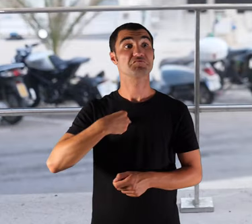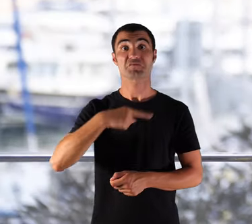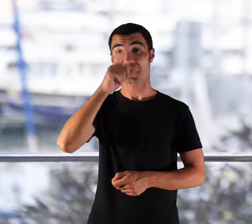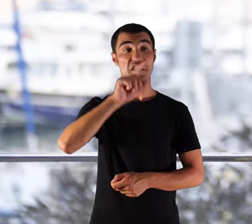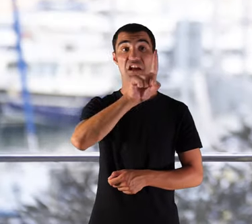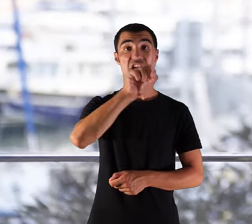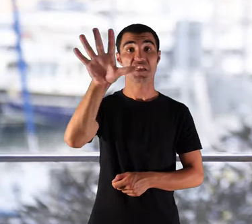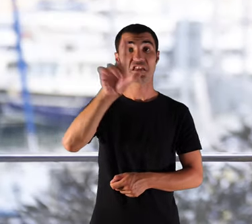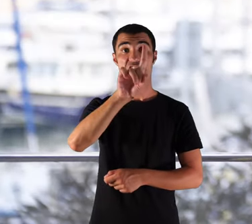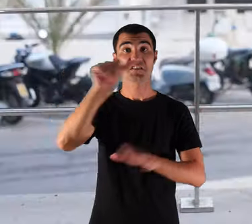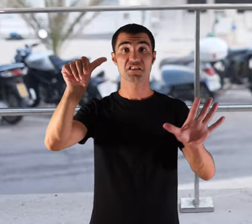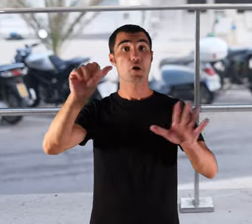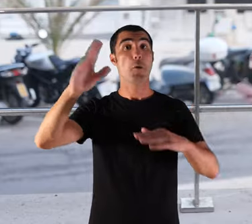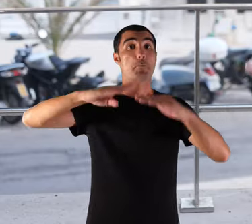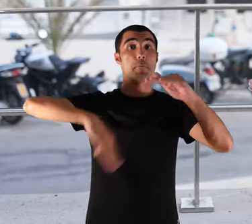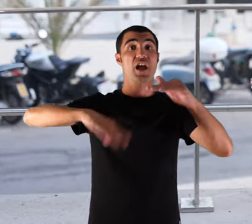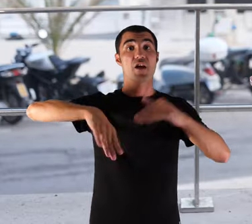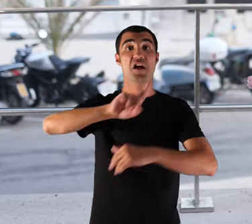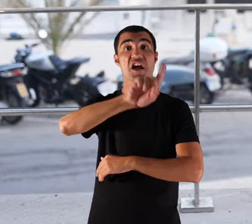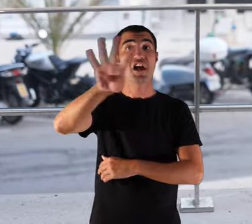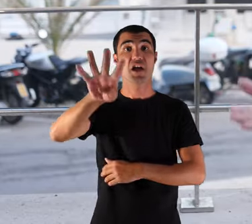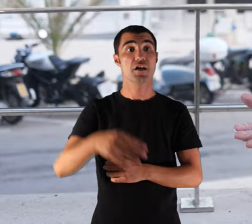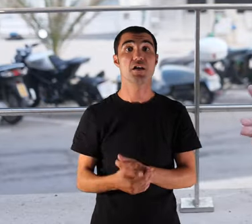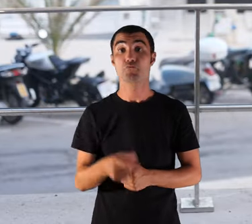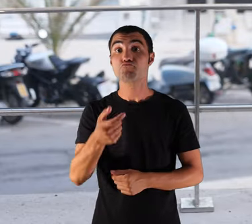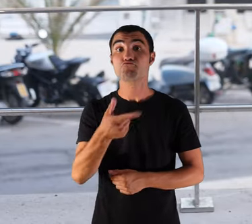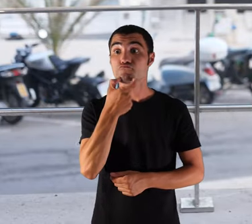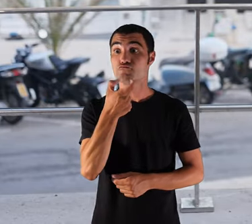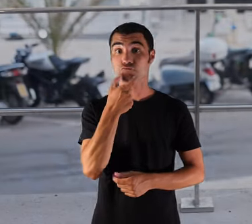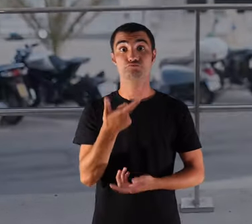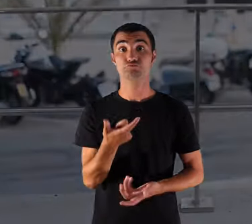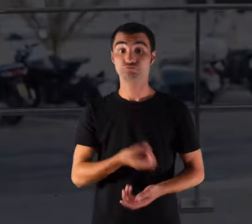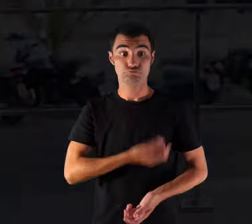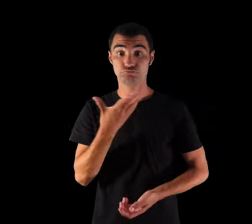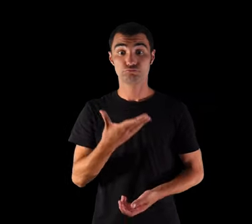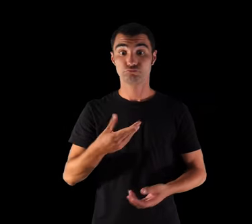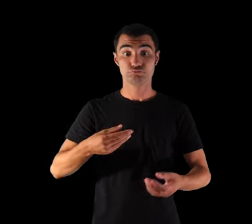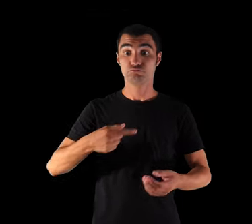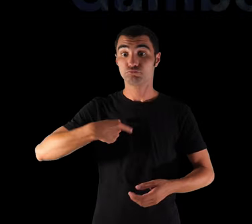16 o menys o 14 perquè si t'agradava i si no te merejaves ho feies